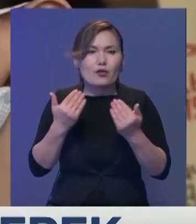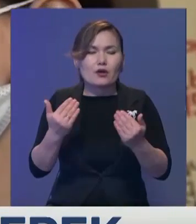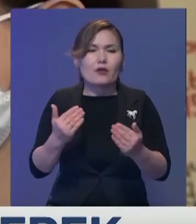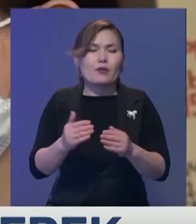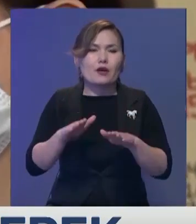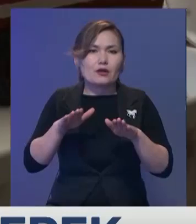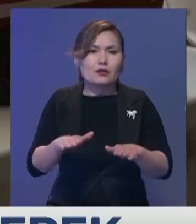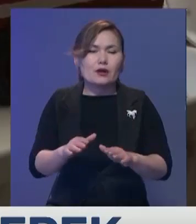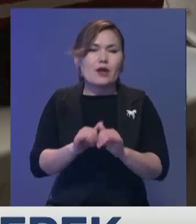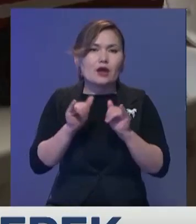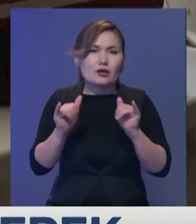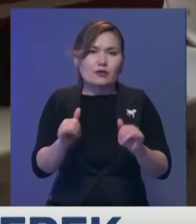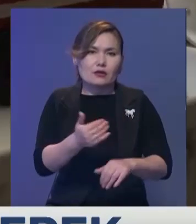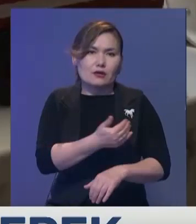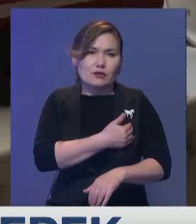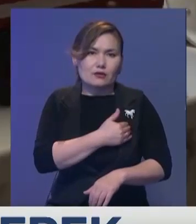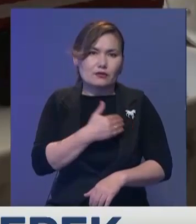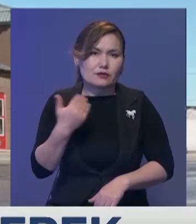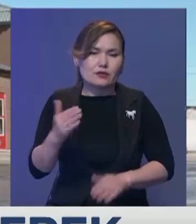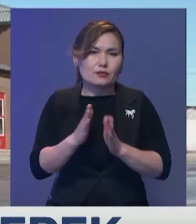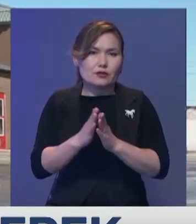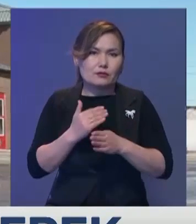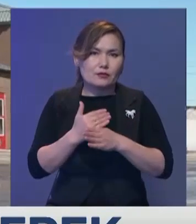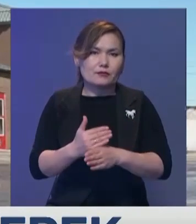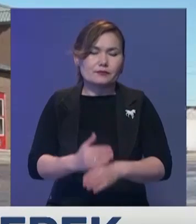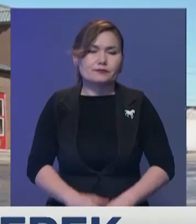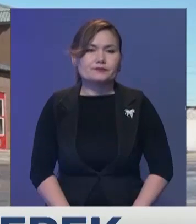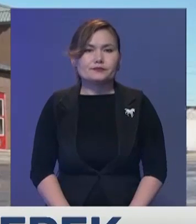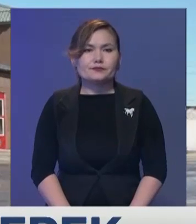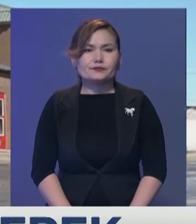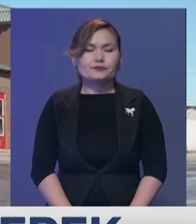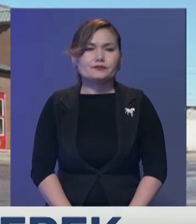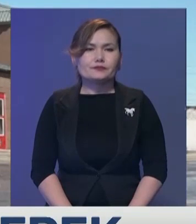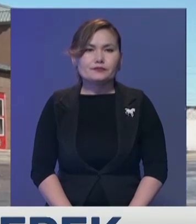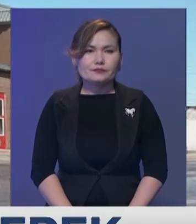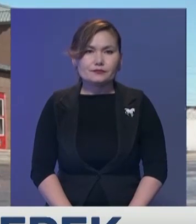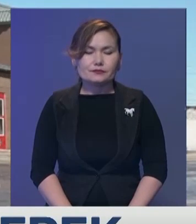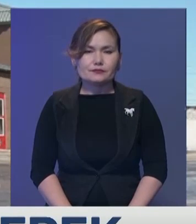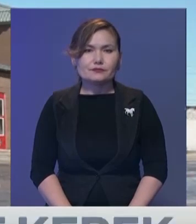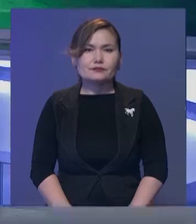біз, дейді мамандар. Ақмырал Исымхануа және Марат Егеліков, Хабар 24, Павладар.